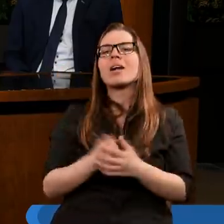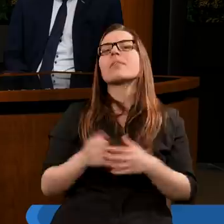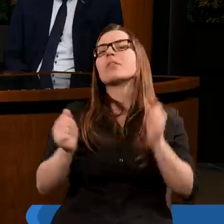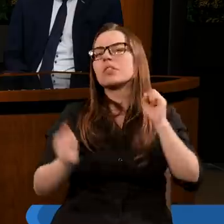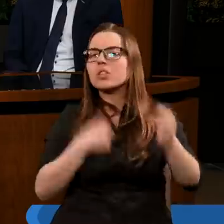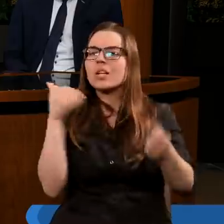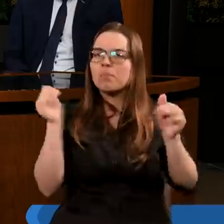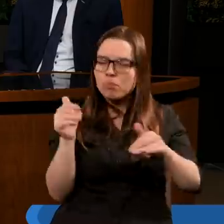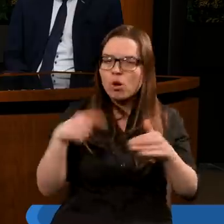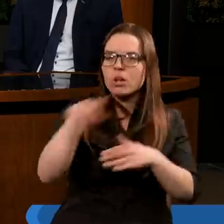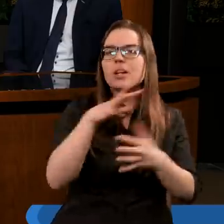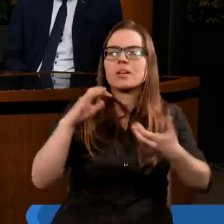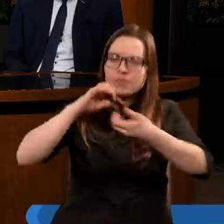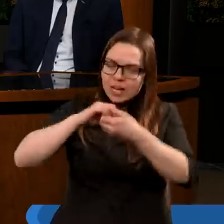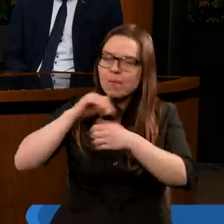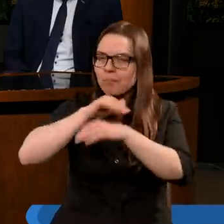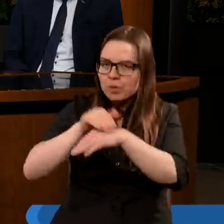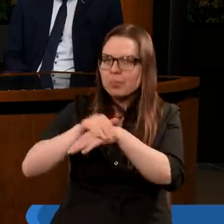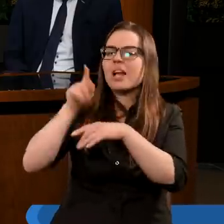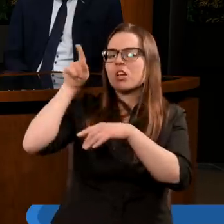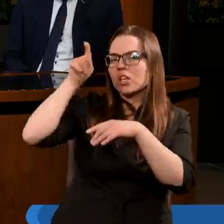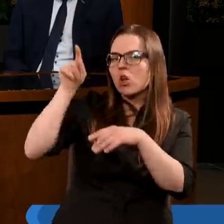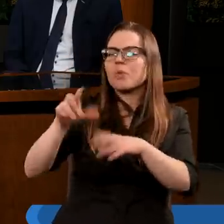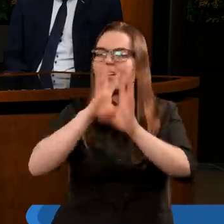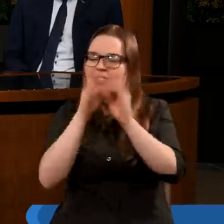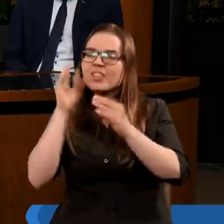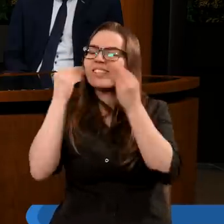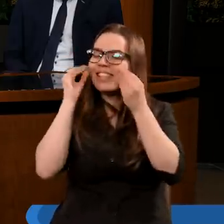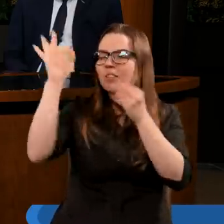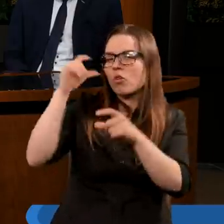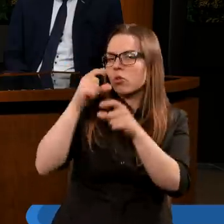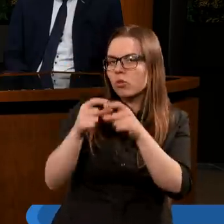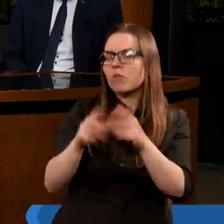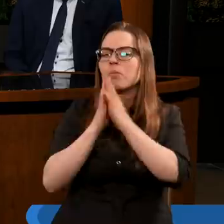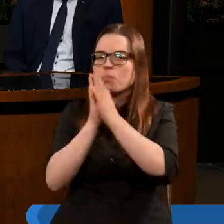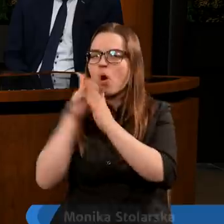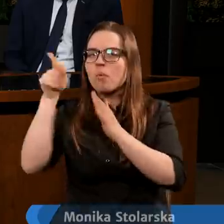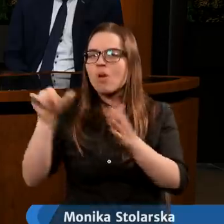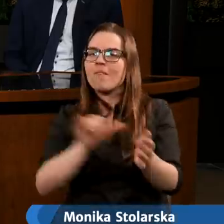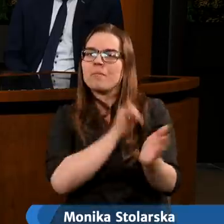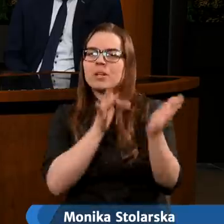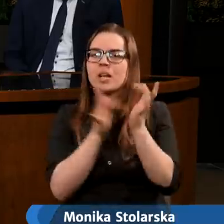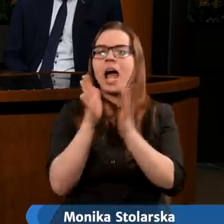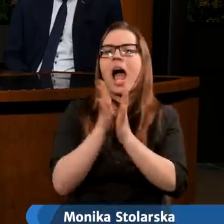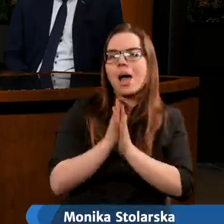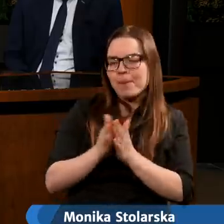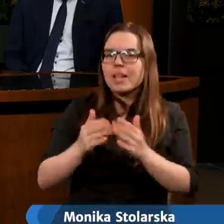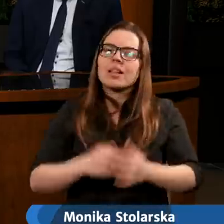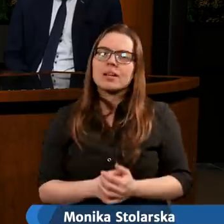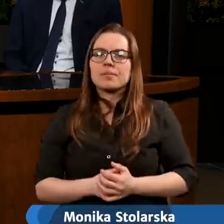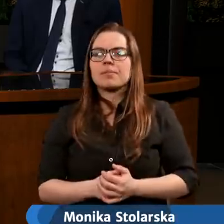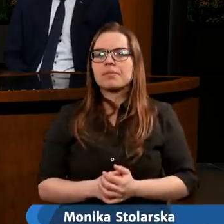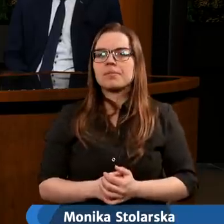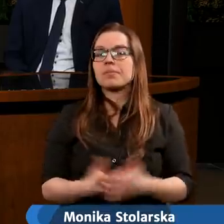aby mogli zawrzeć przymierze z tobą i zachwycić się twoim słowem. Prosimy o to w imieniu Jezusa. Amen. Amen.